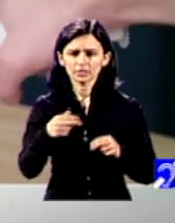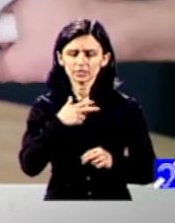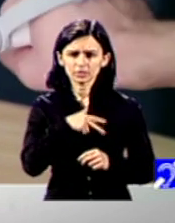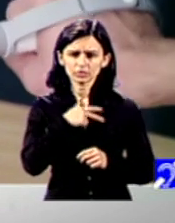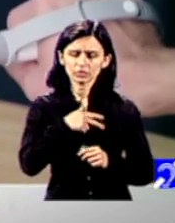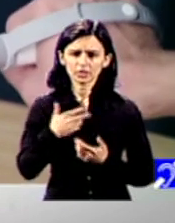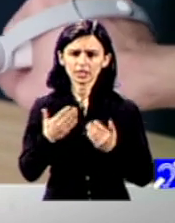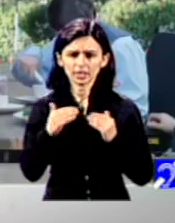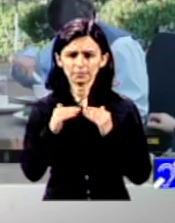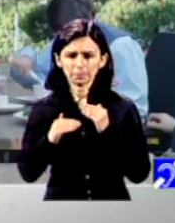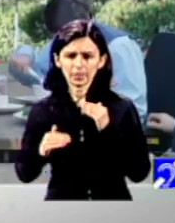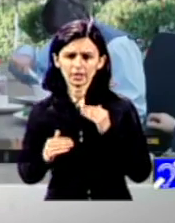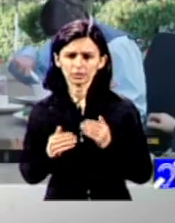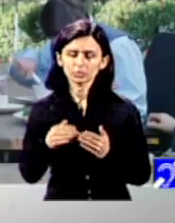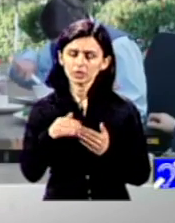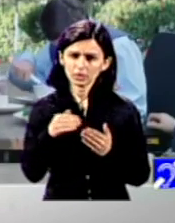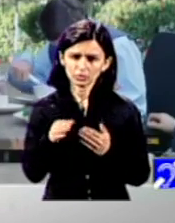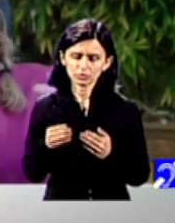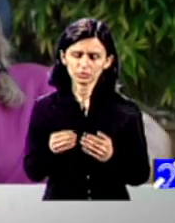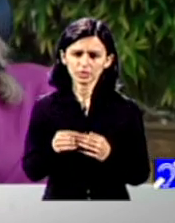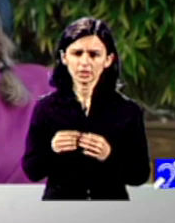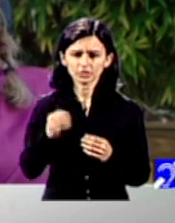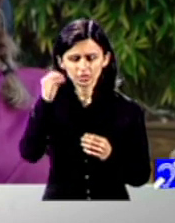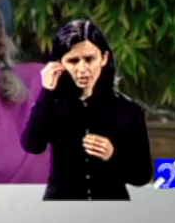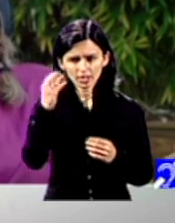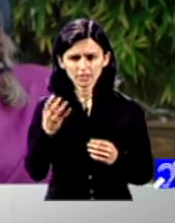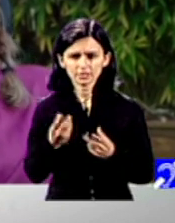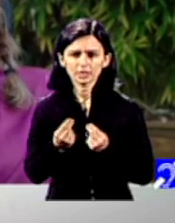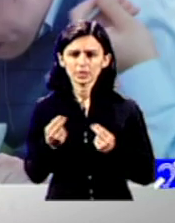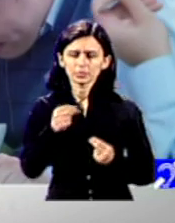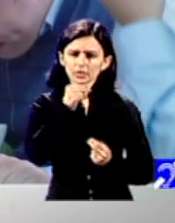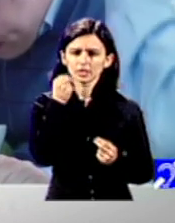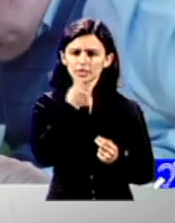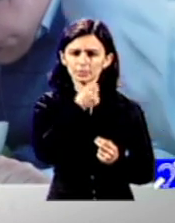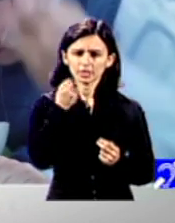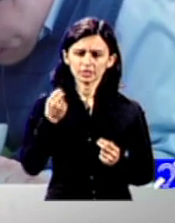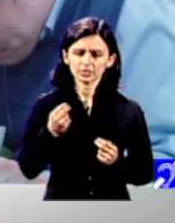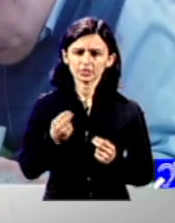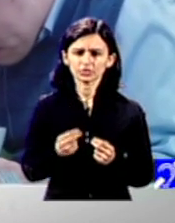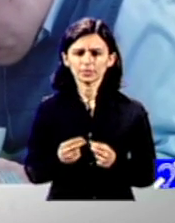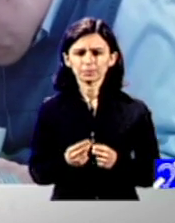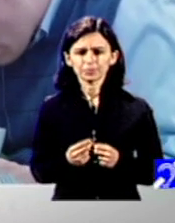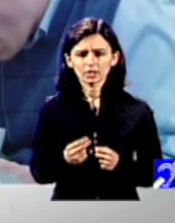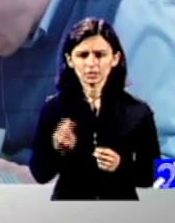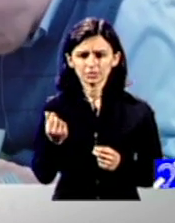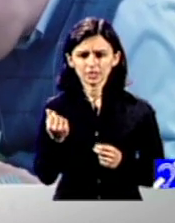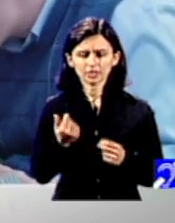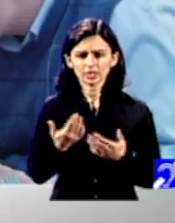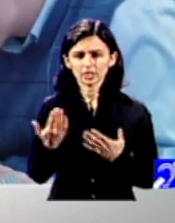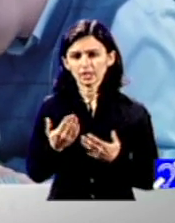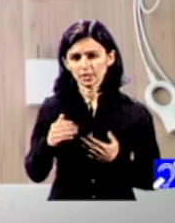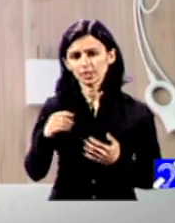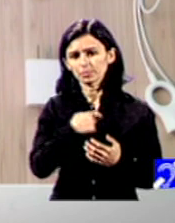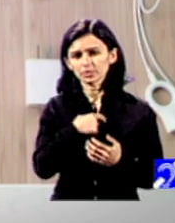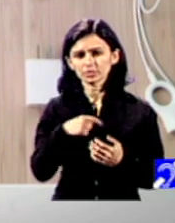reduc factura societății în viitor și îți creează foarte multe beneficii palpabile monetizabile de fapt în societate care se pot îndrepta spre alte